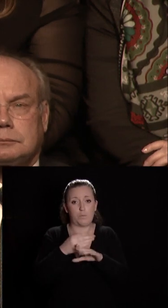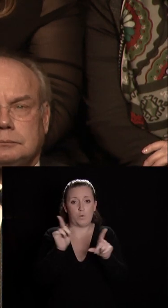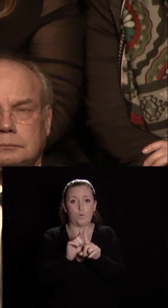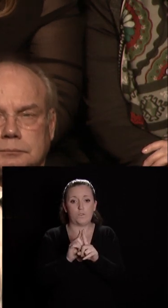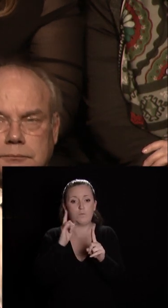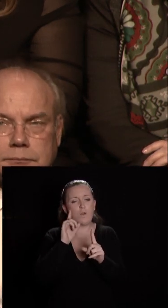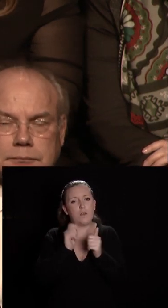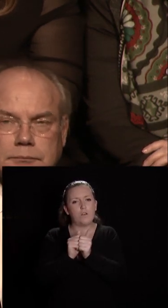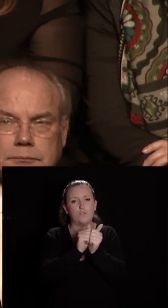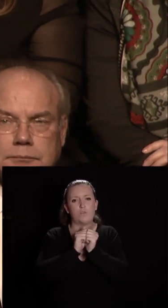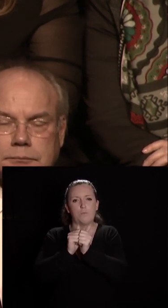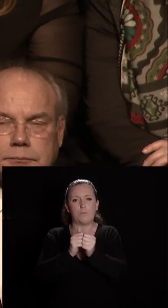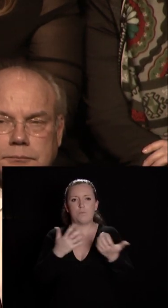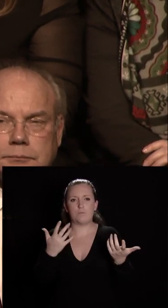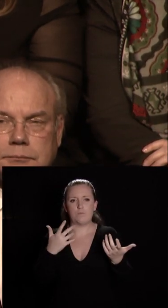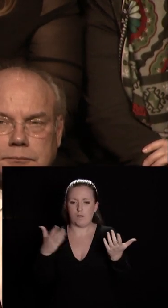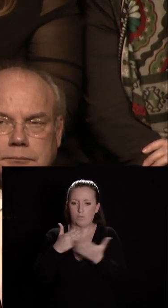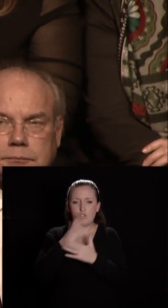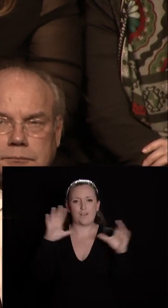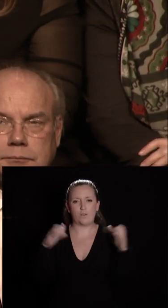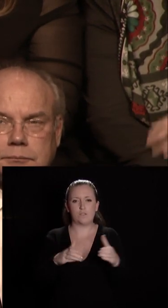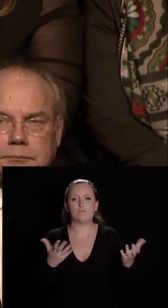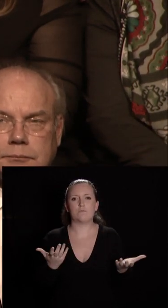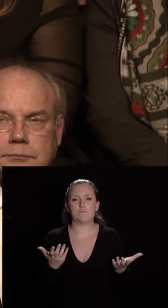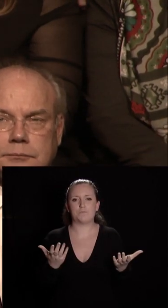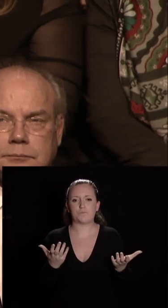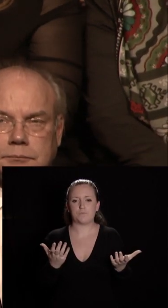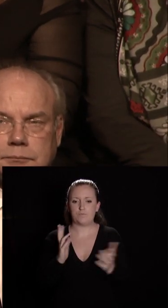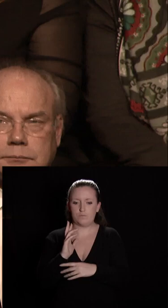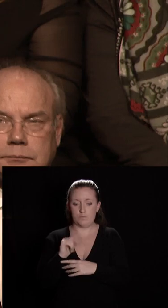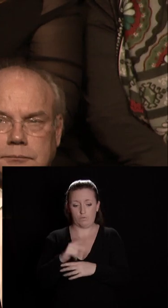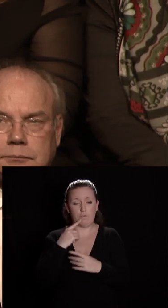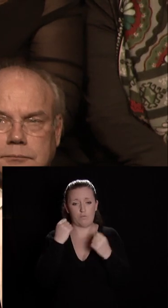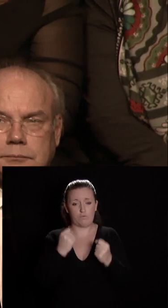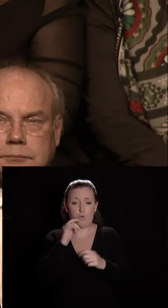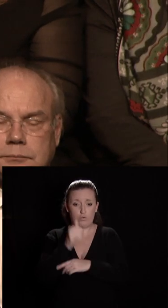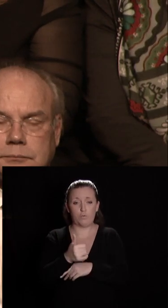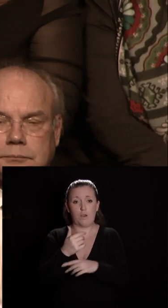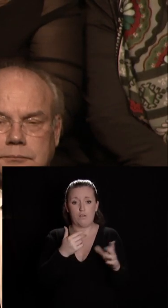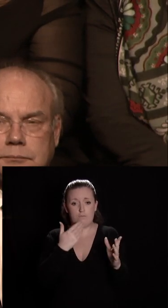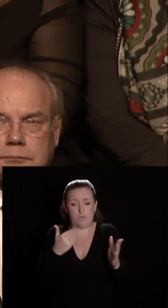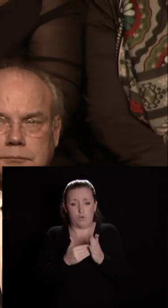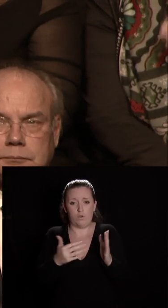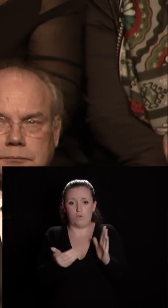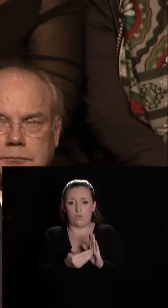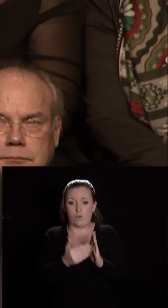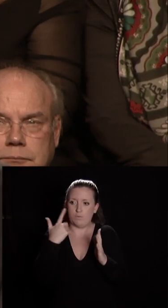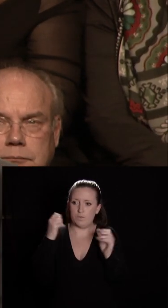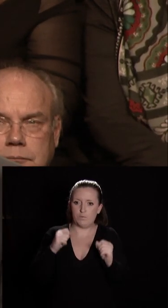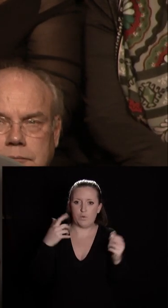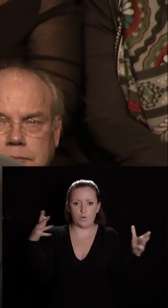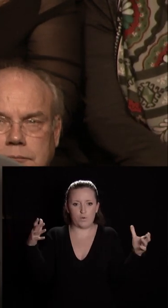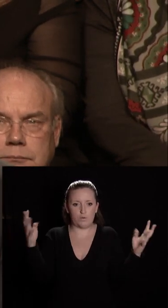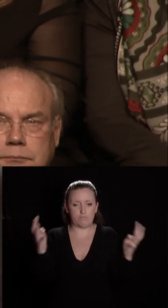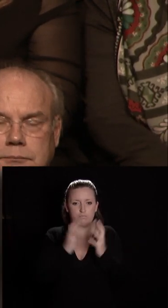ensemble nous nous inscrivons dans un projet collectif nous serons forts plus forts demain si nous savons nous réunir sur l'essentiel